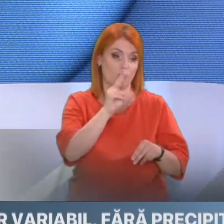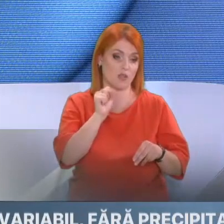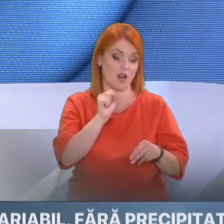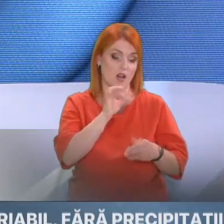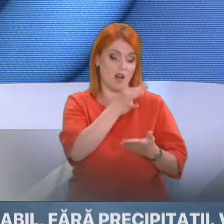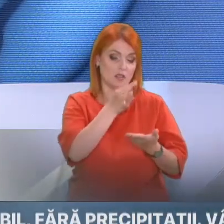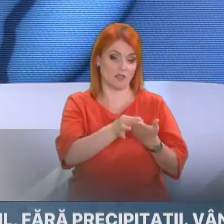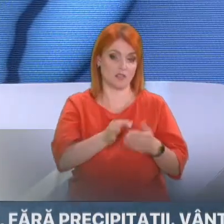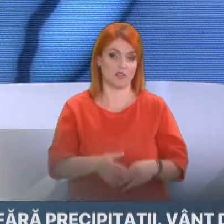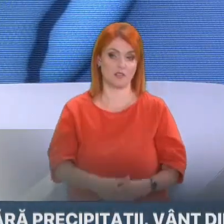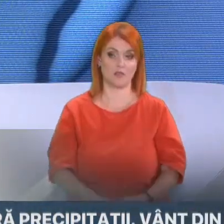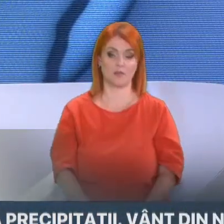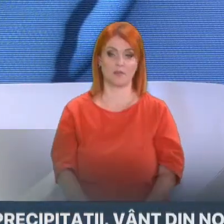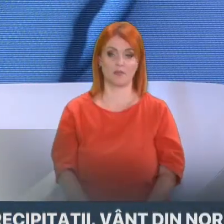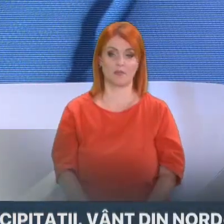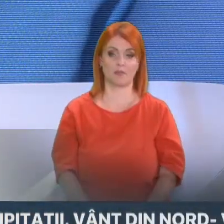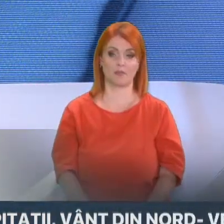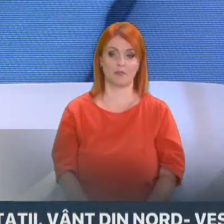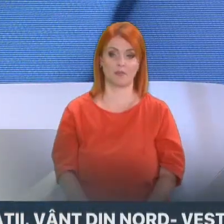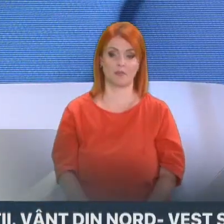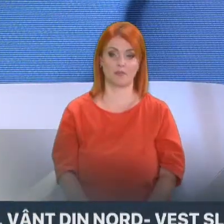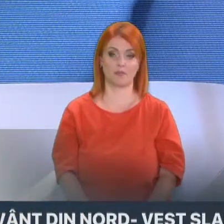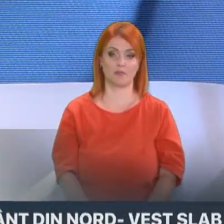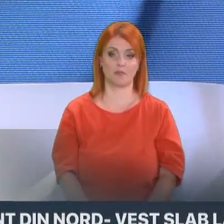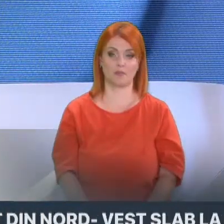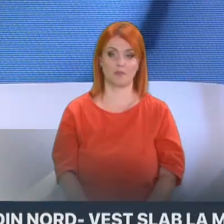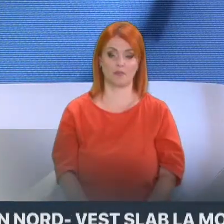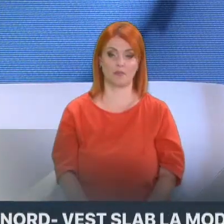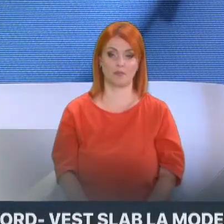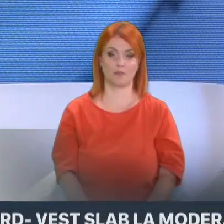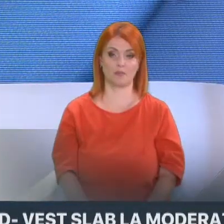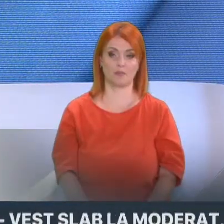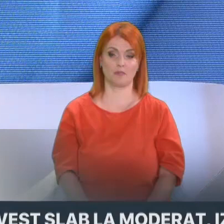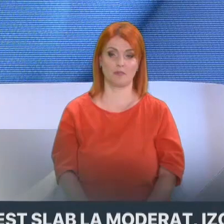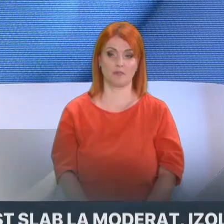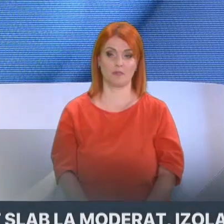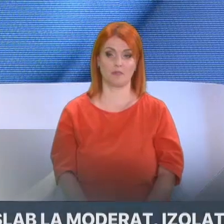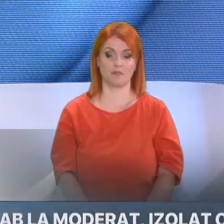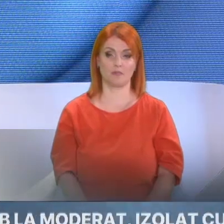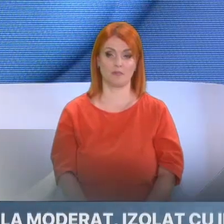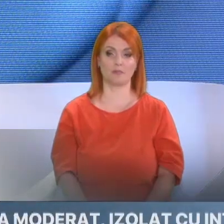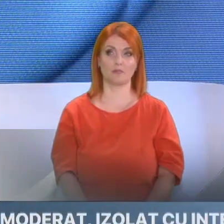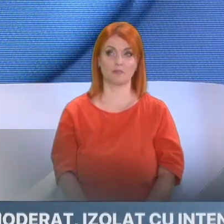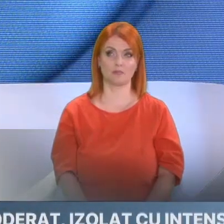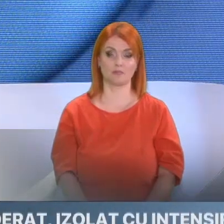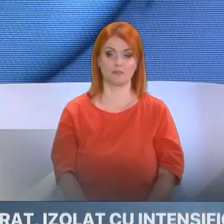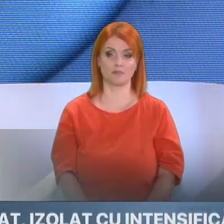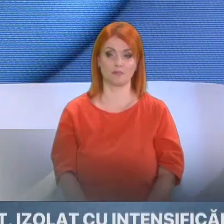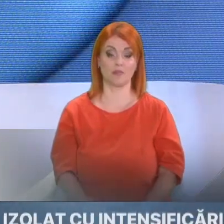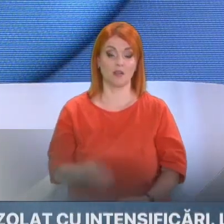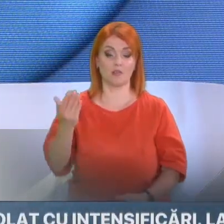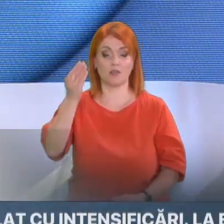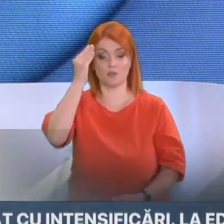vi se pare Partidul Acțiunei și Solidaritate? Credeți că are o democrație de partid pentru că așa cum este